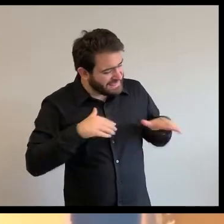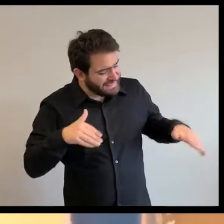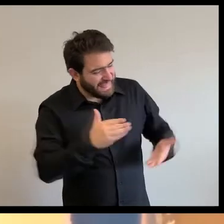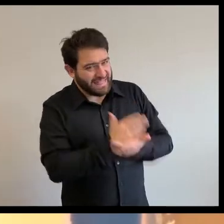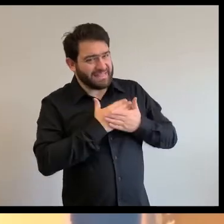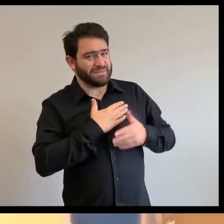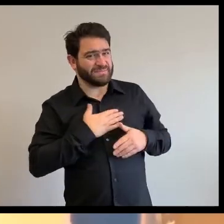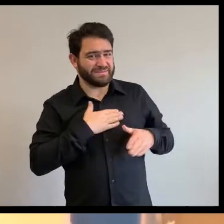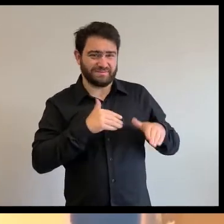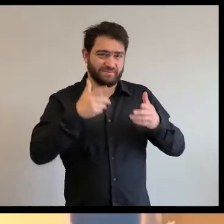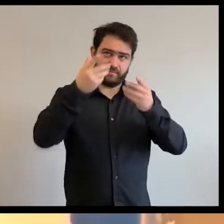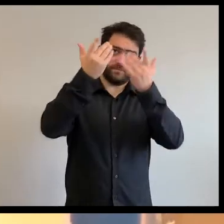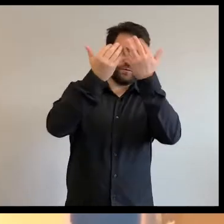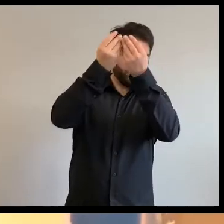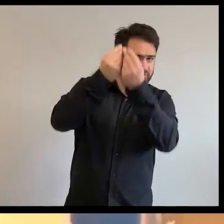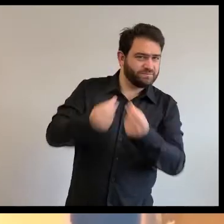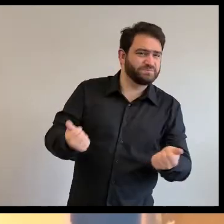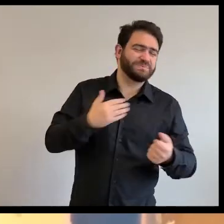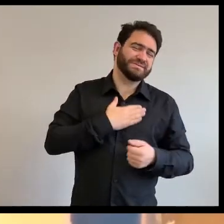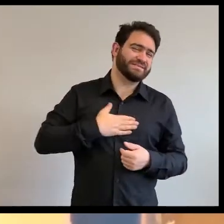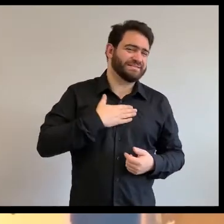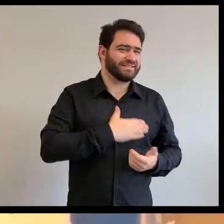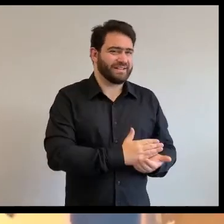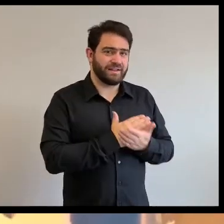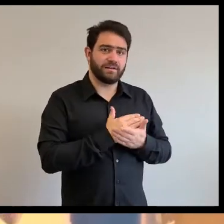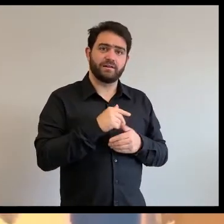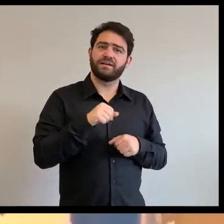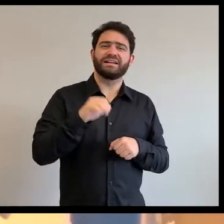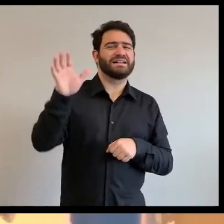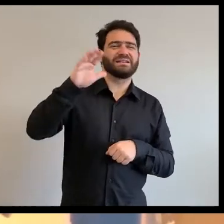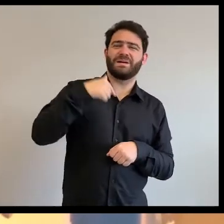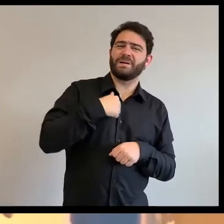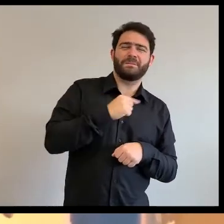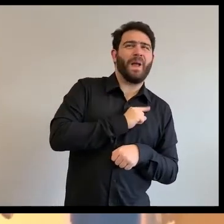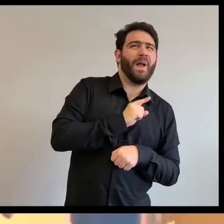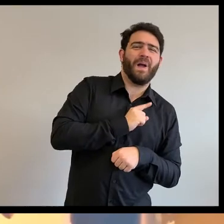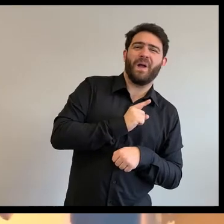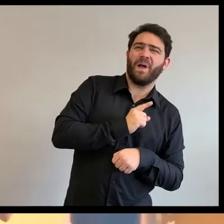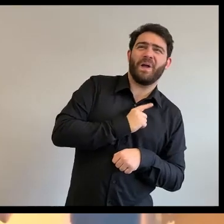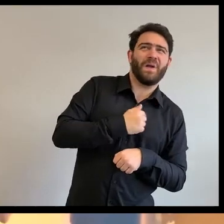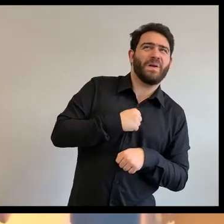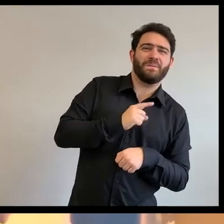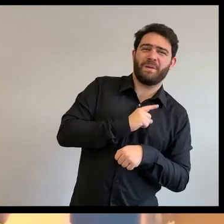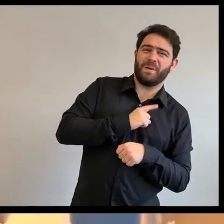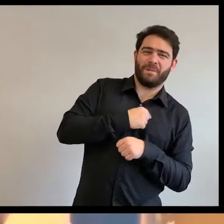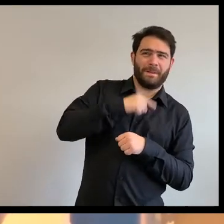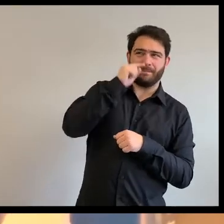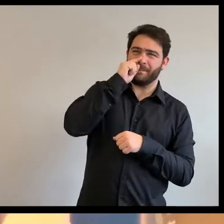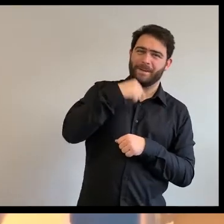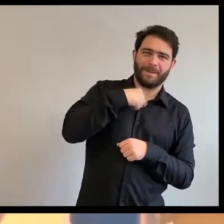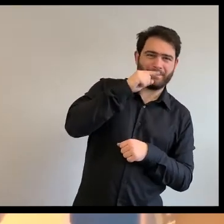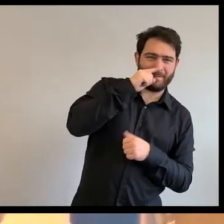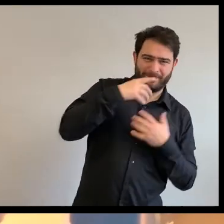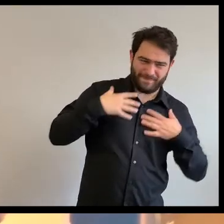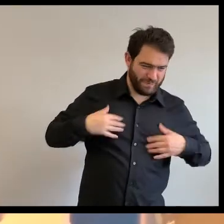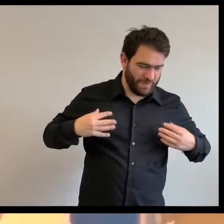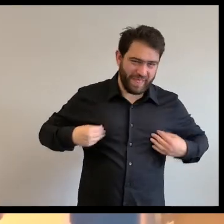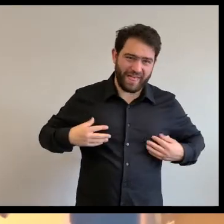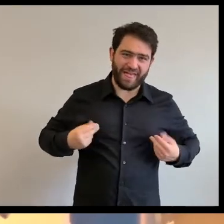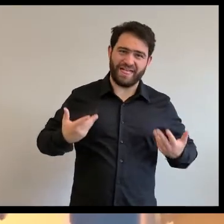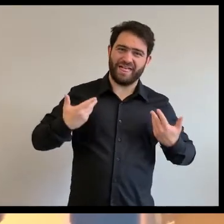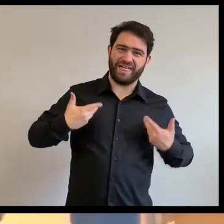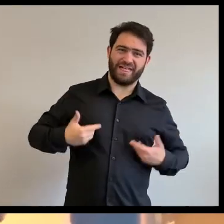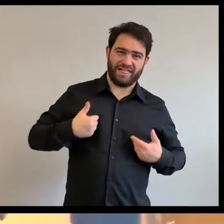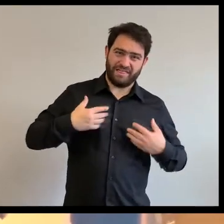capybara, capybara viens, on doit éteindre le feu, et capybara, il avait